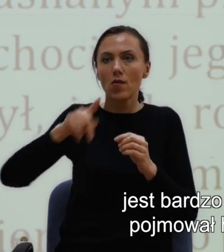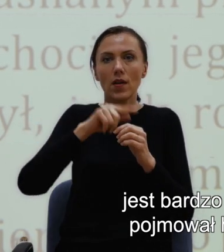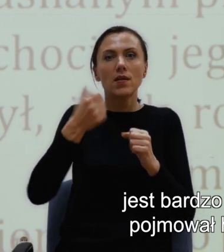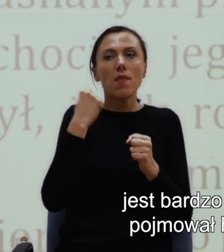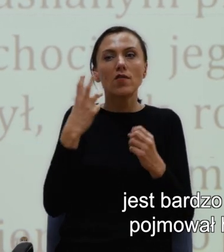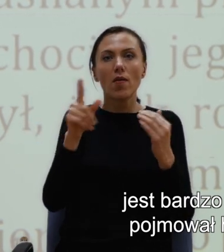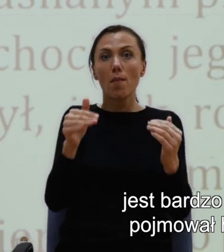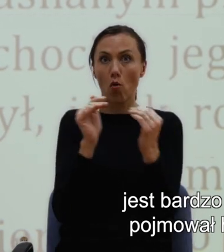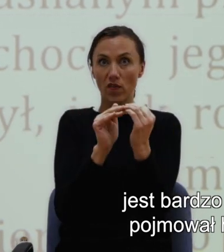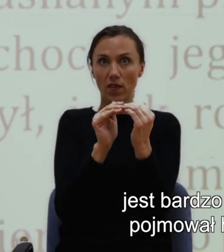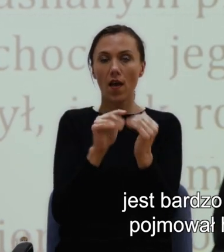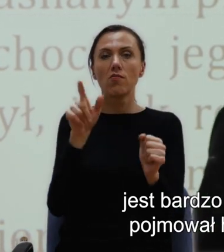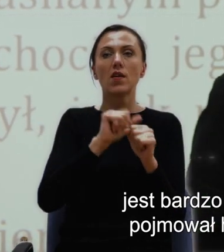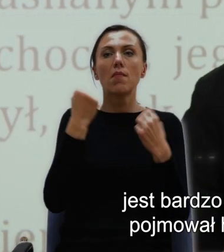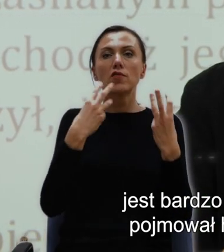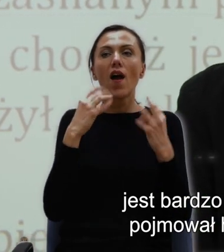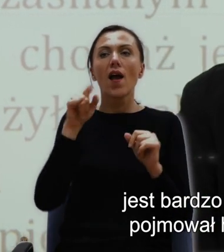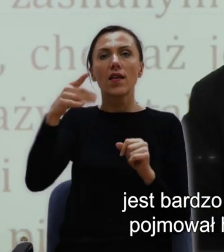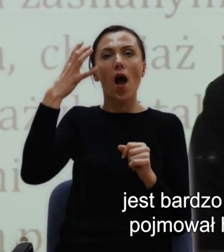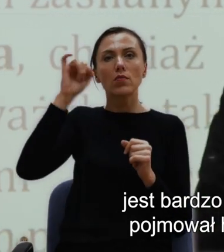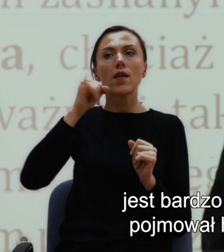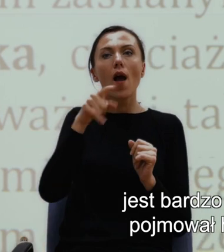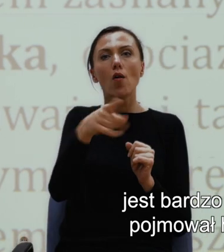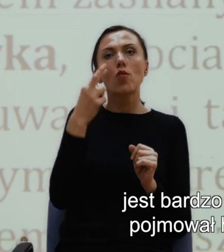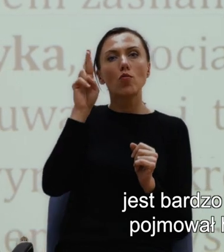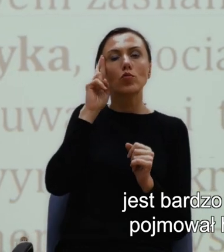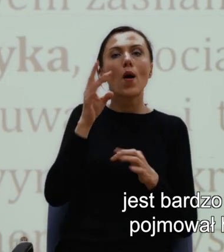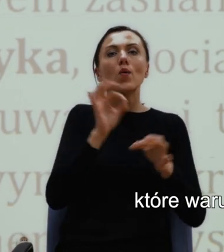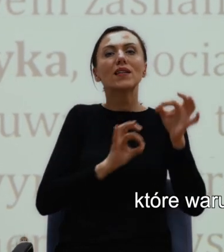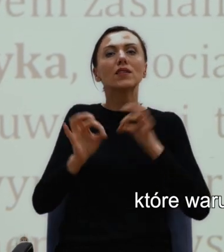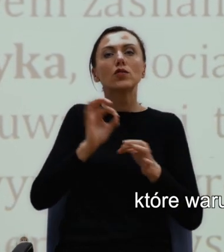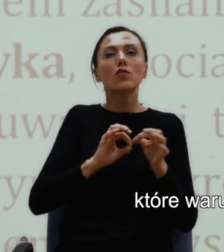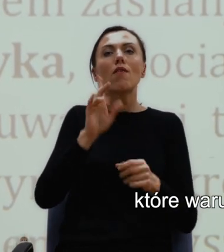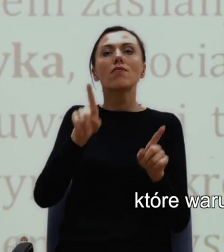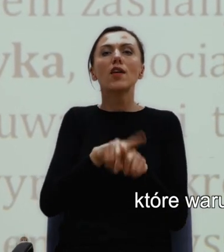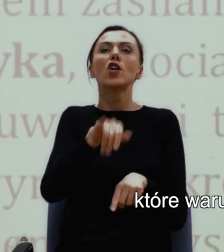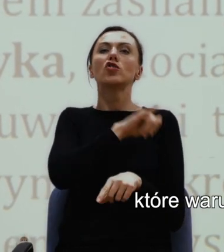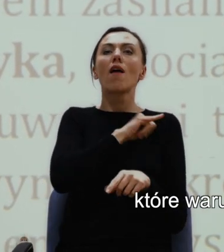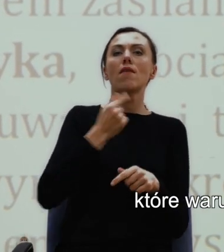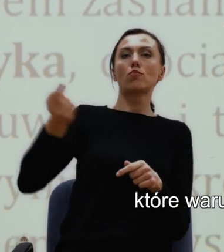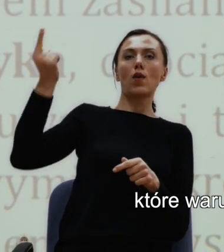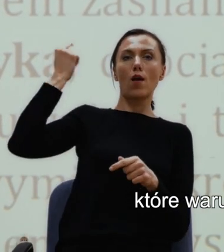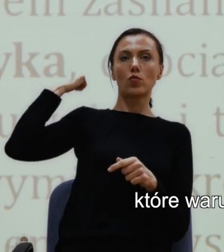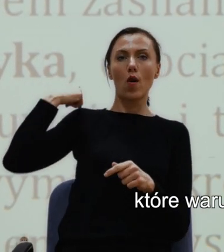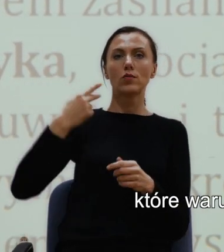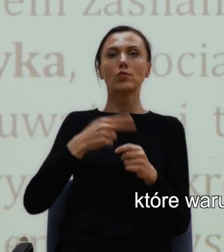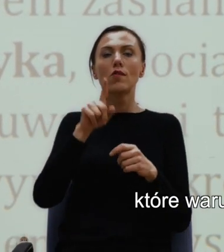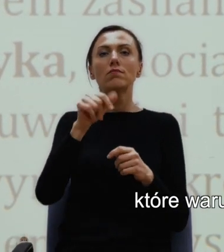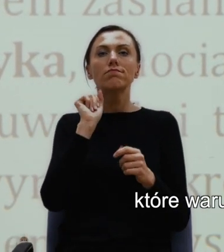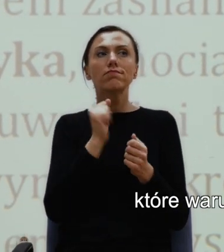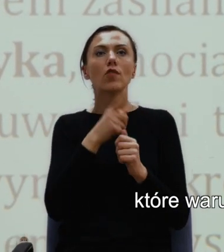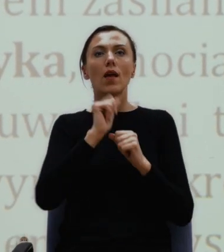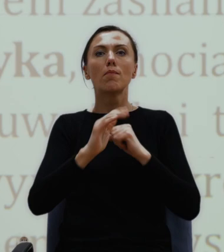Faulkner pojmował historię i pojmował grzechy przeszłości, które warunkują nieszczęścia kolejnych